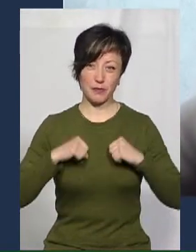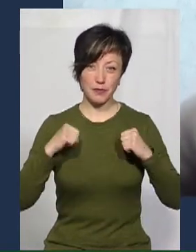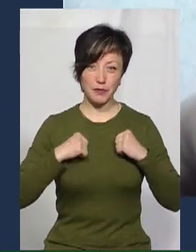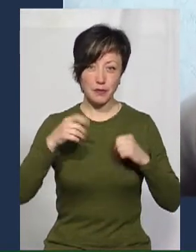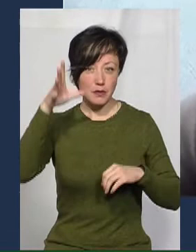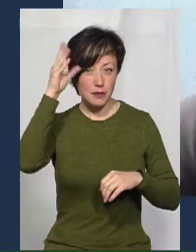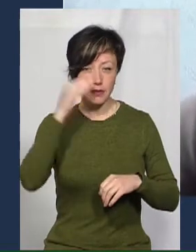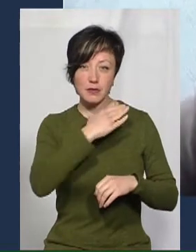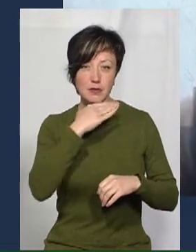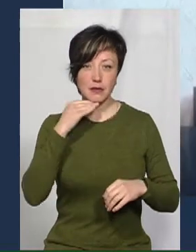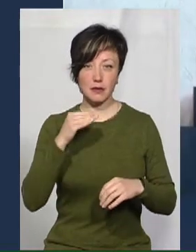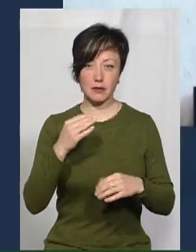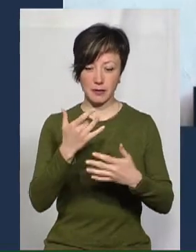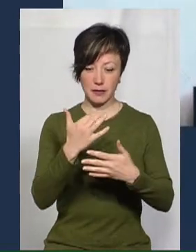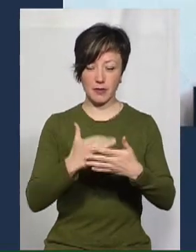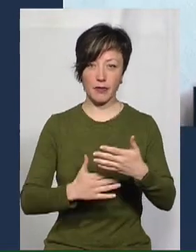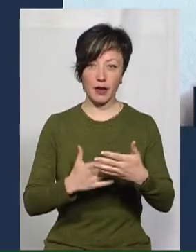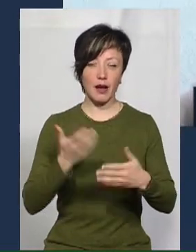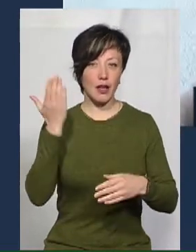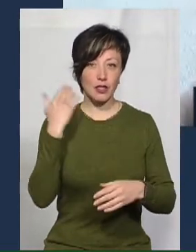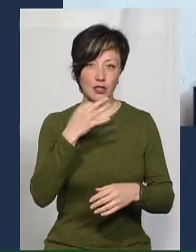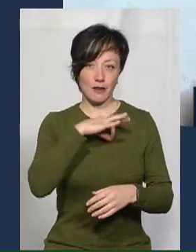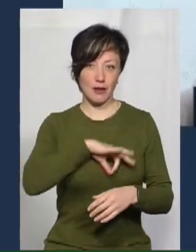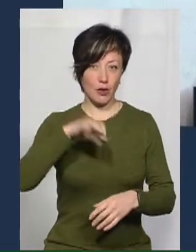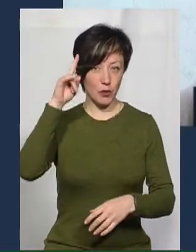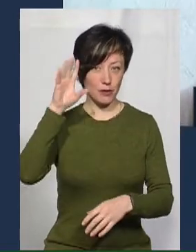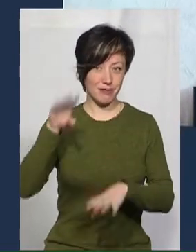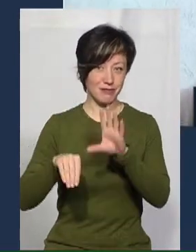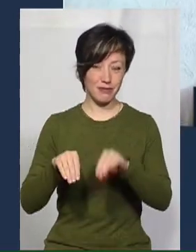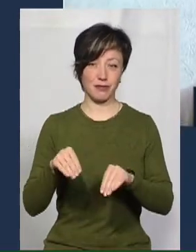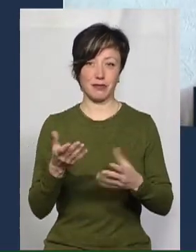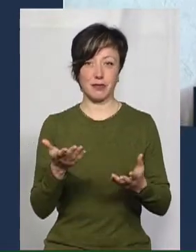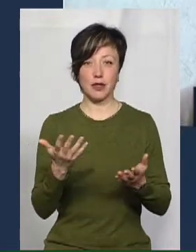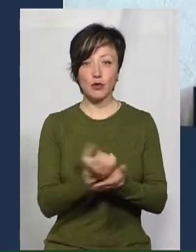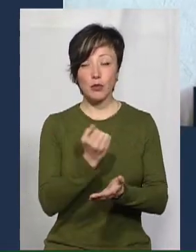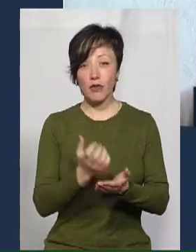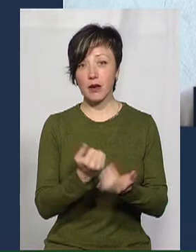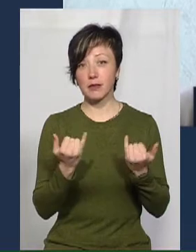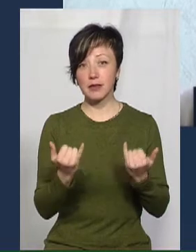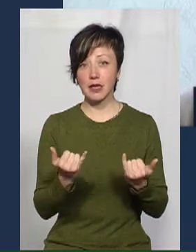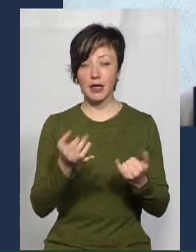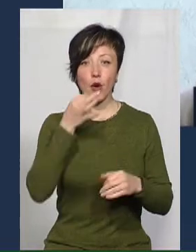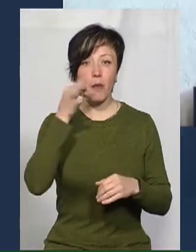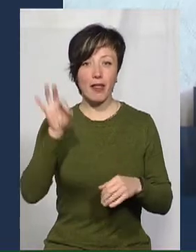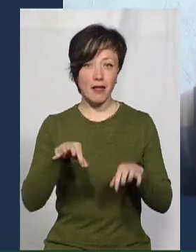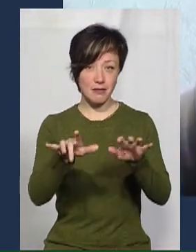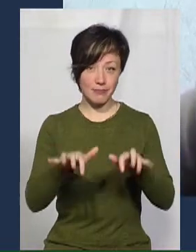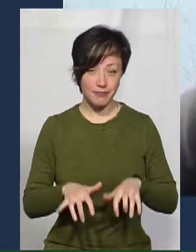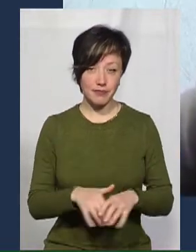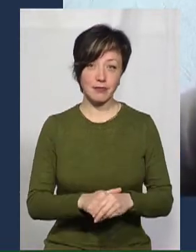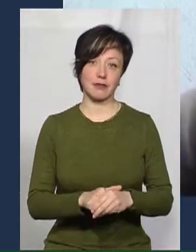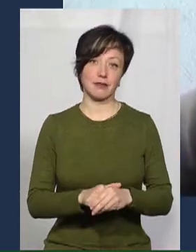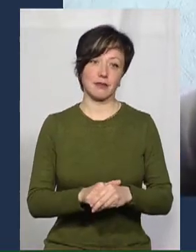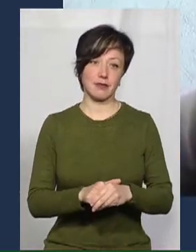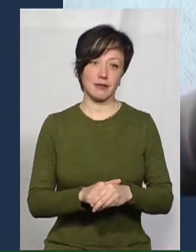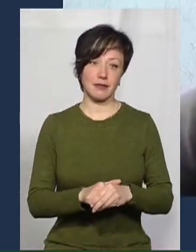засвоїти велику кількість додатків, які раніше чомусь ігнорували. Ми здобуваємо ІТ-компетентності, як